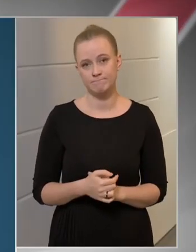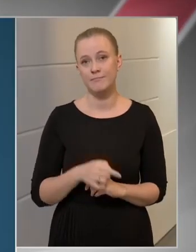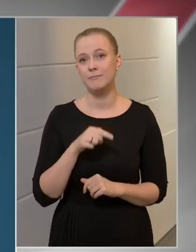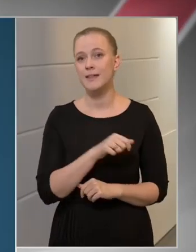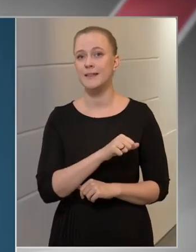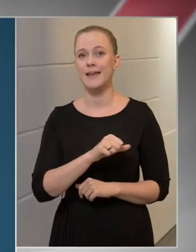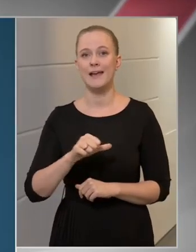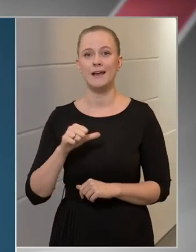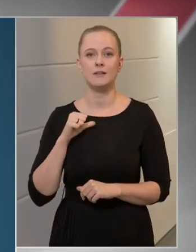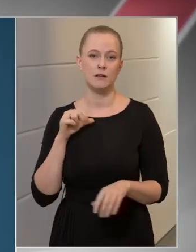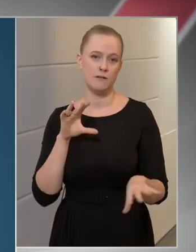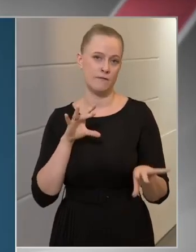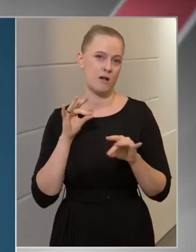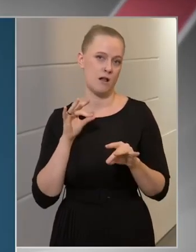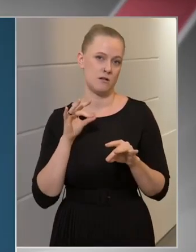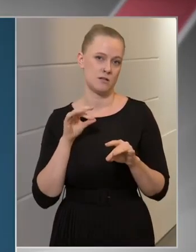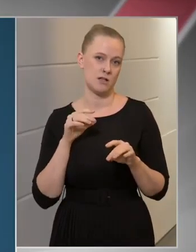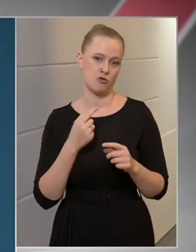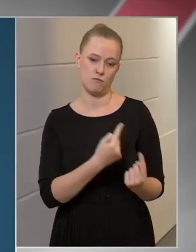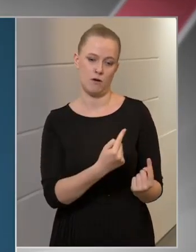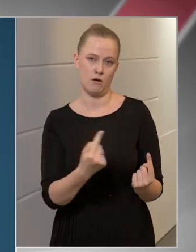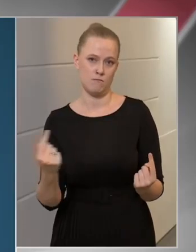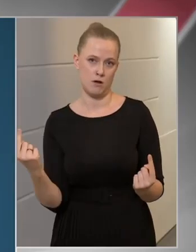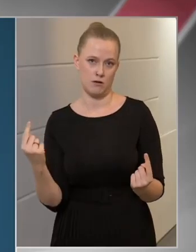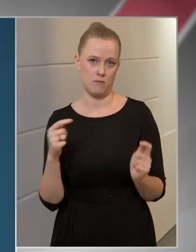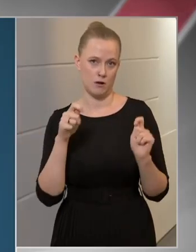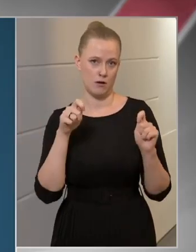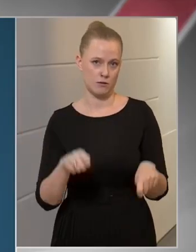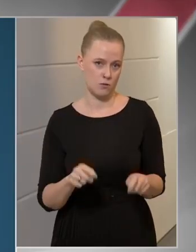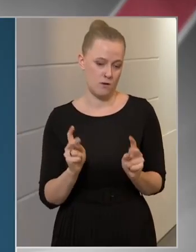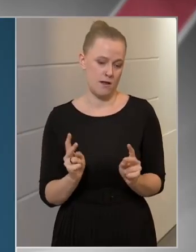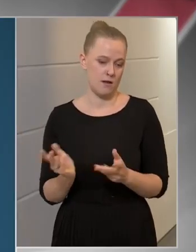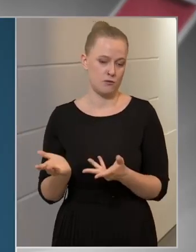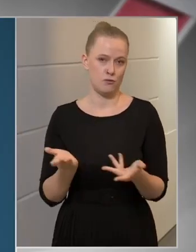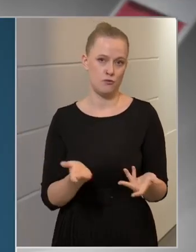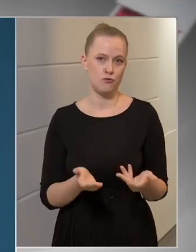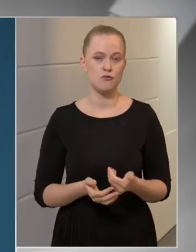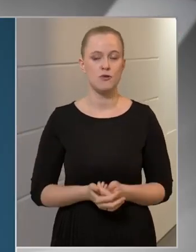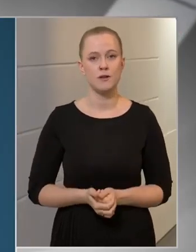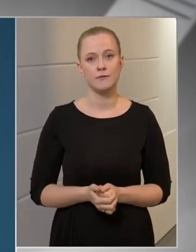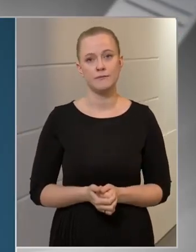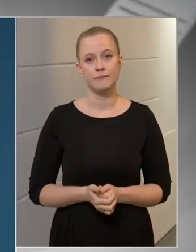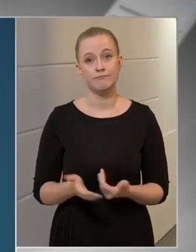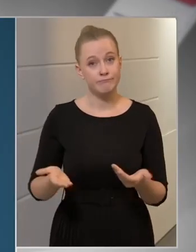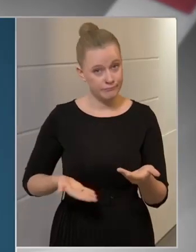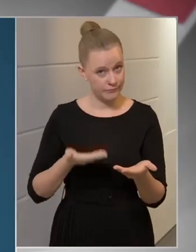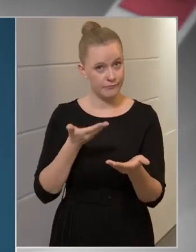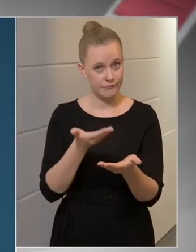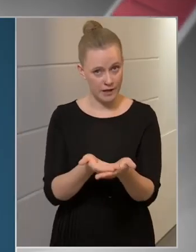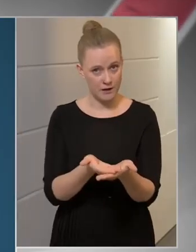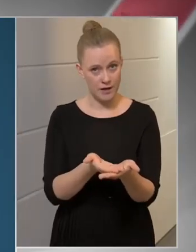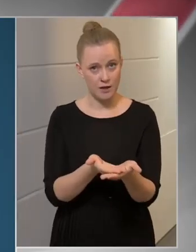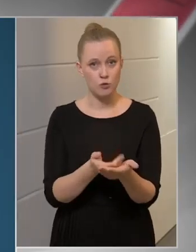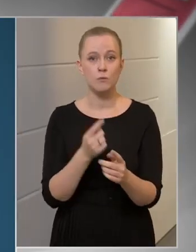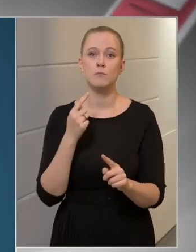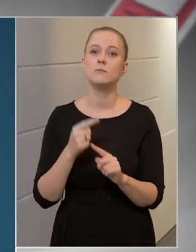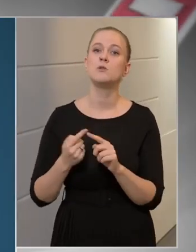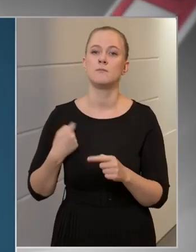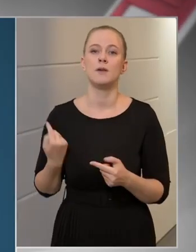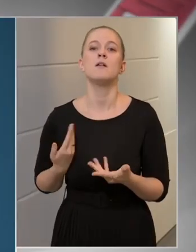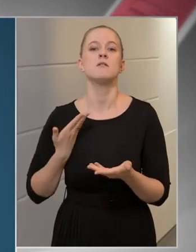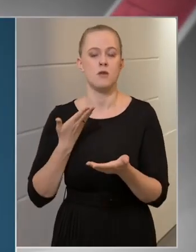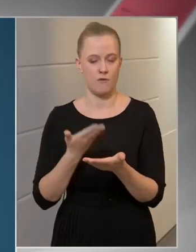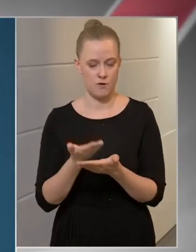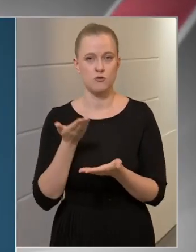egyéni választás, egy döntés lehetősége. Felajánljuk és javasoljuk,